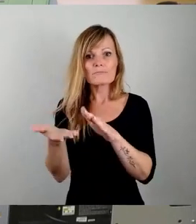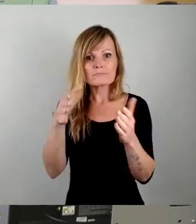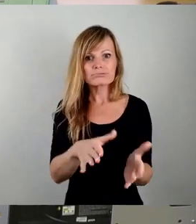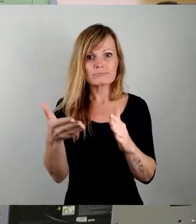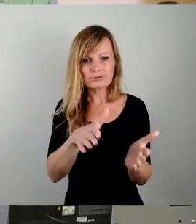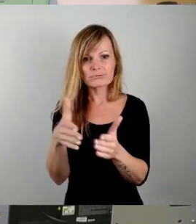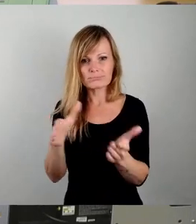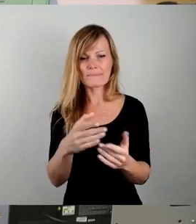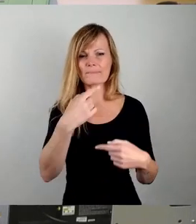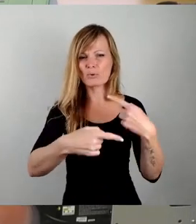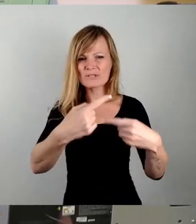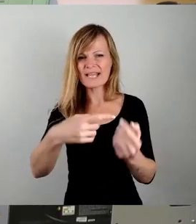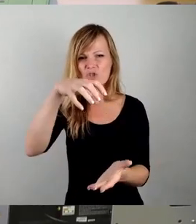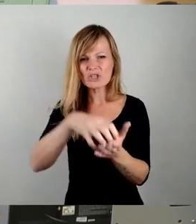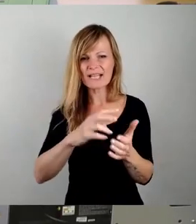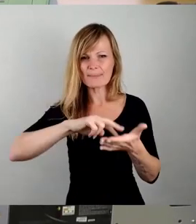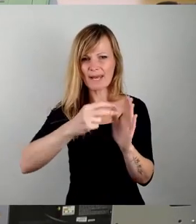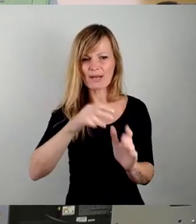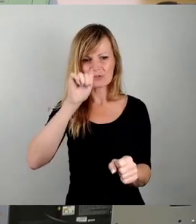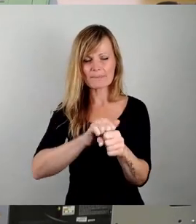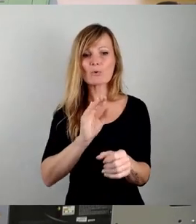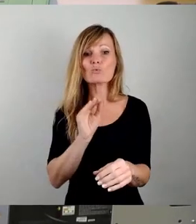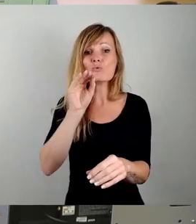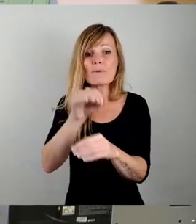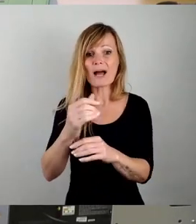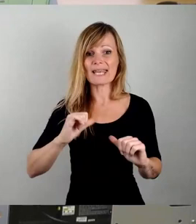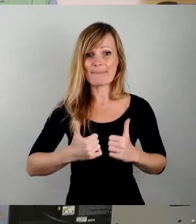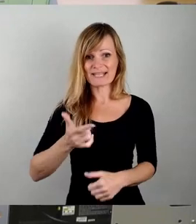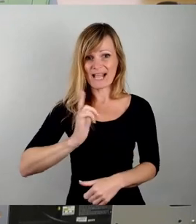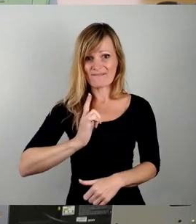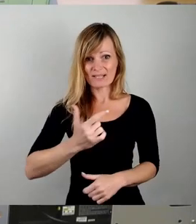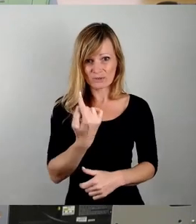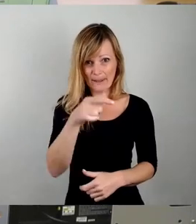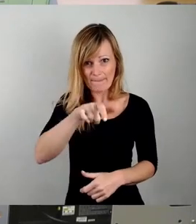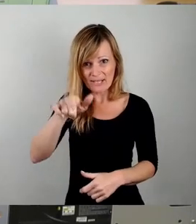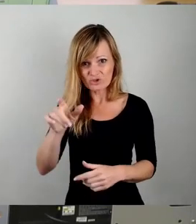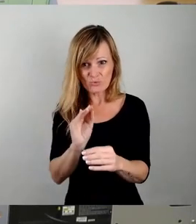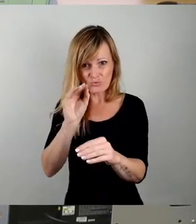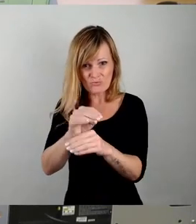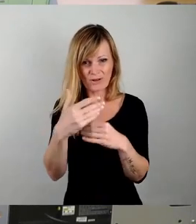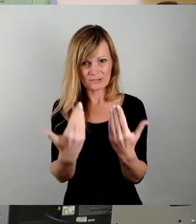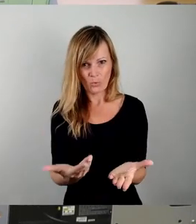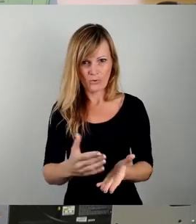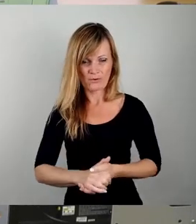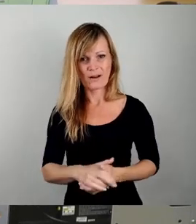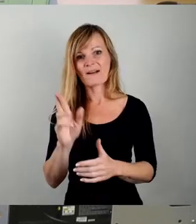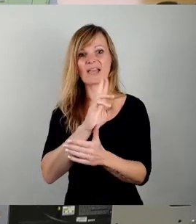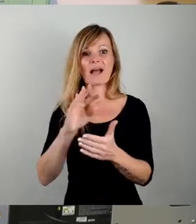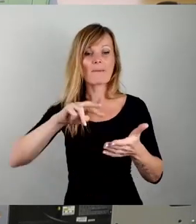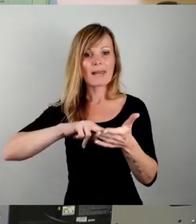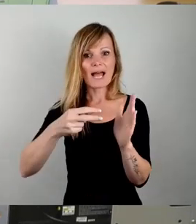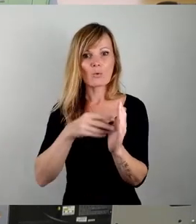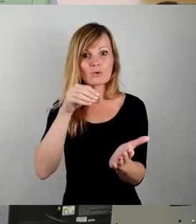Stadtplanungsamt reichen im Prinzip inzwischen über die Lebenserwartung der teilweise Planungsbeteiligten und Planungsbegünstigten hinüber.